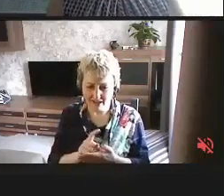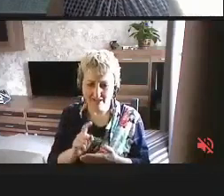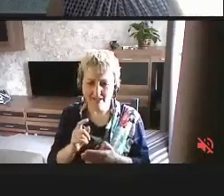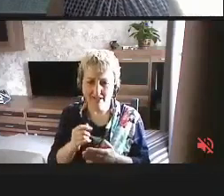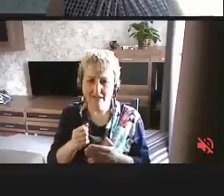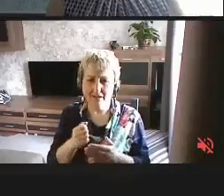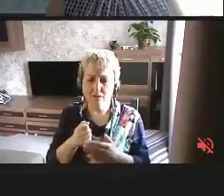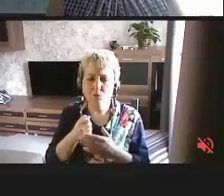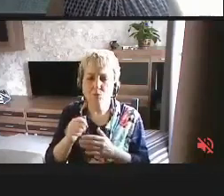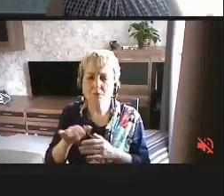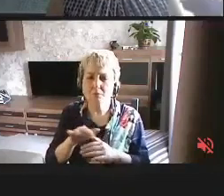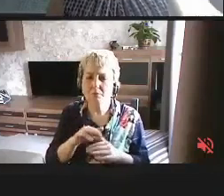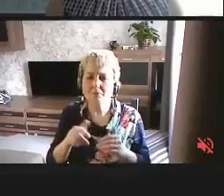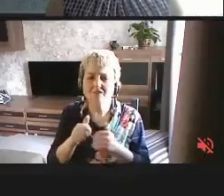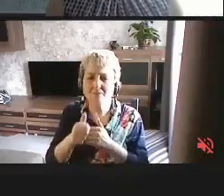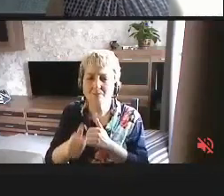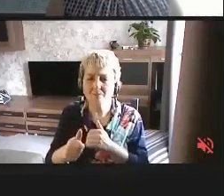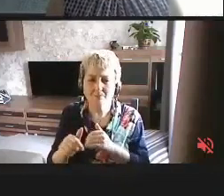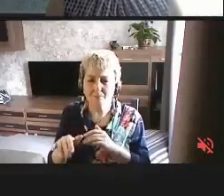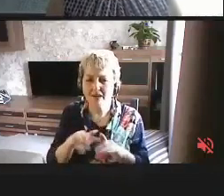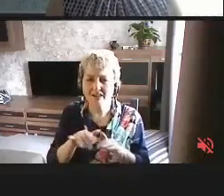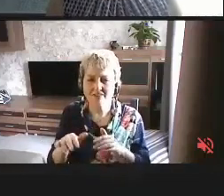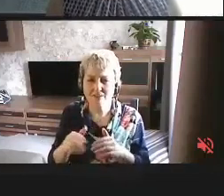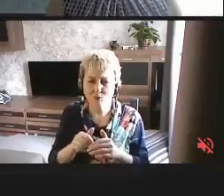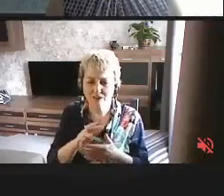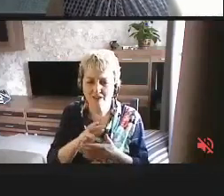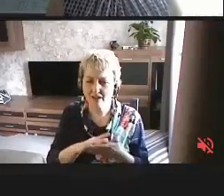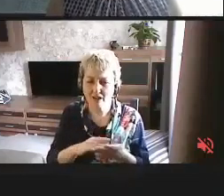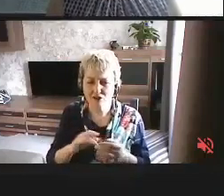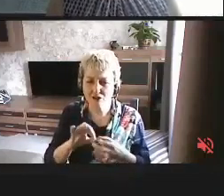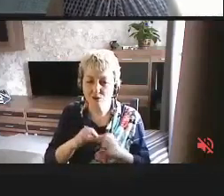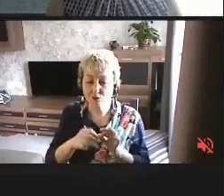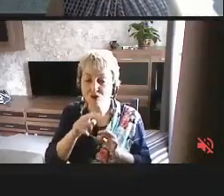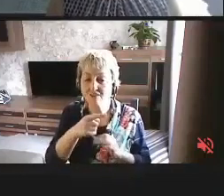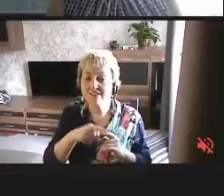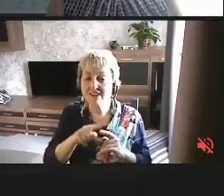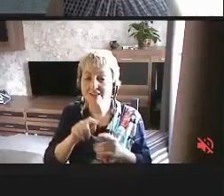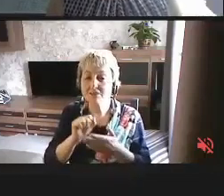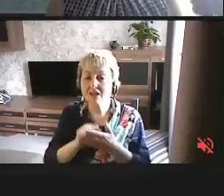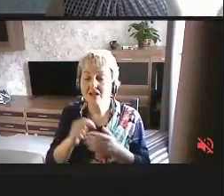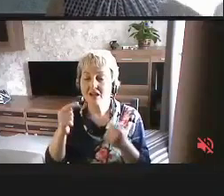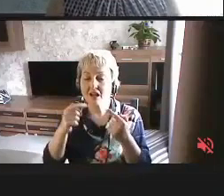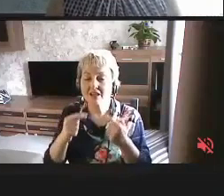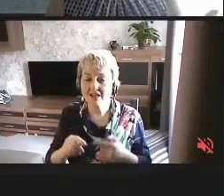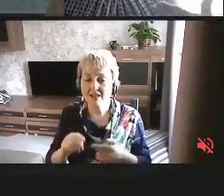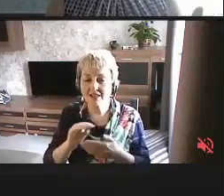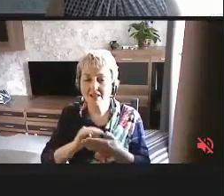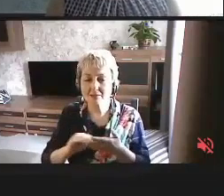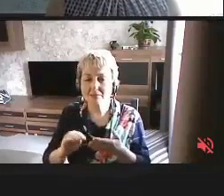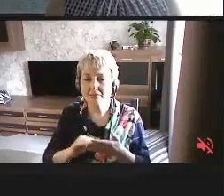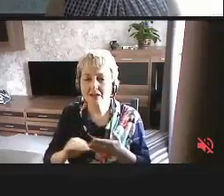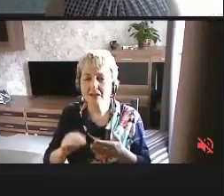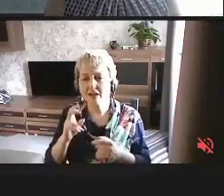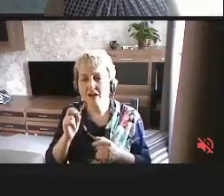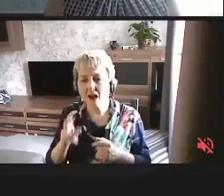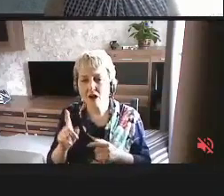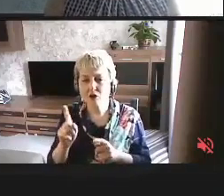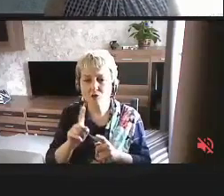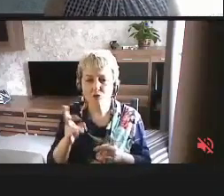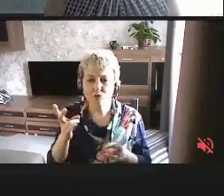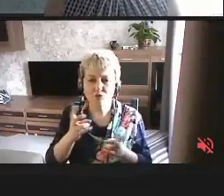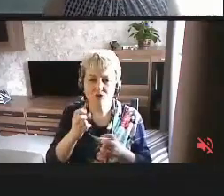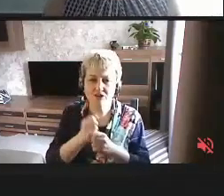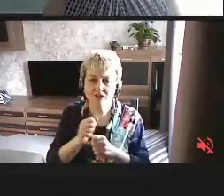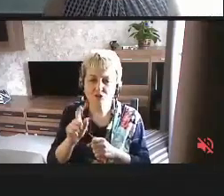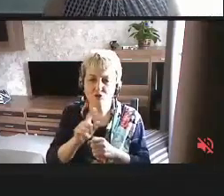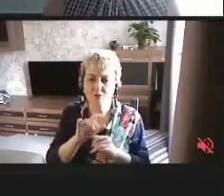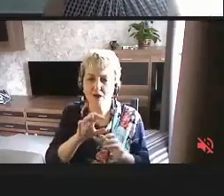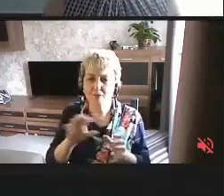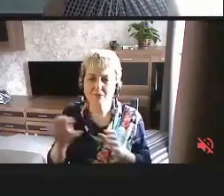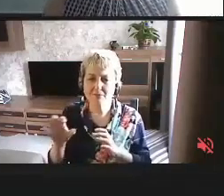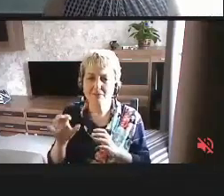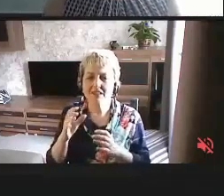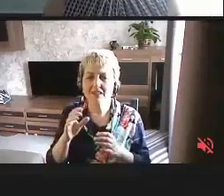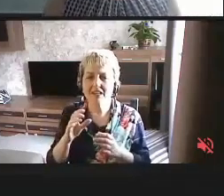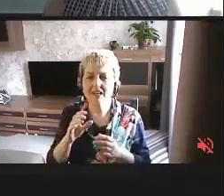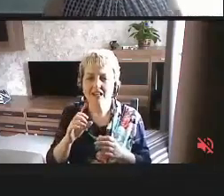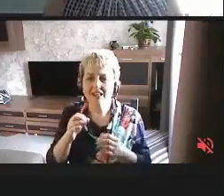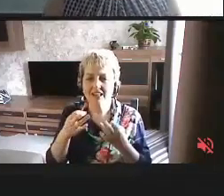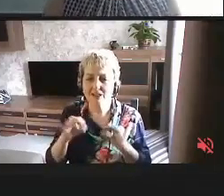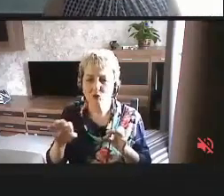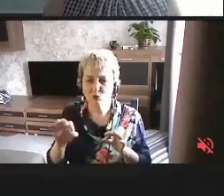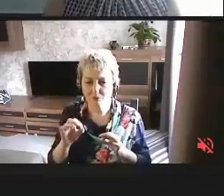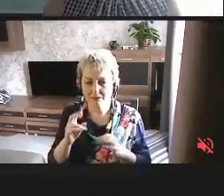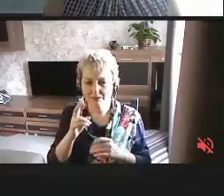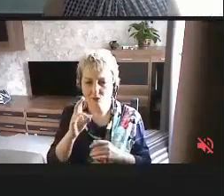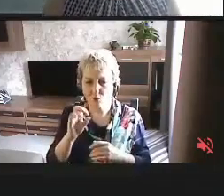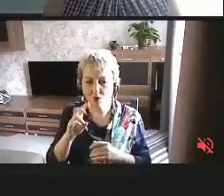продвинуться дальше сложно. В этом стандарте описаны конкретные подходы, что и как нужно делать, чтобы обеспечить доступность контента.